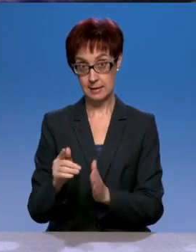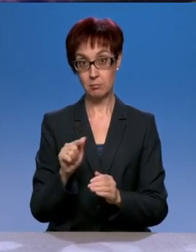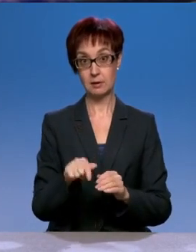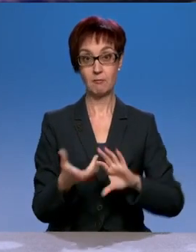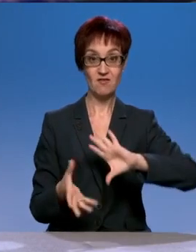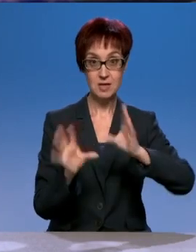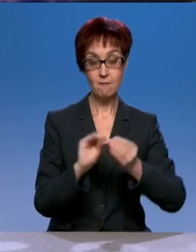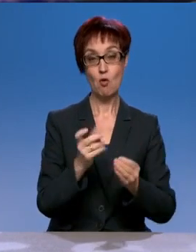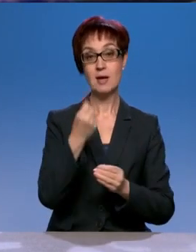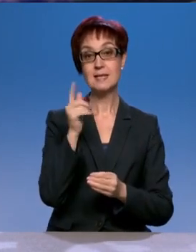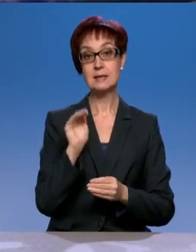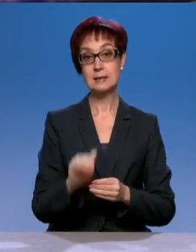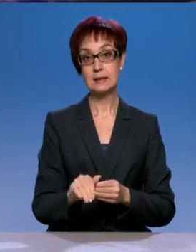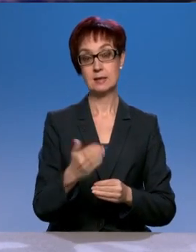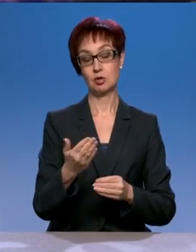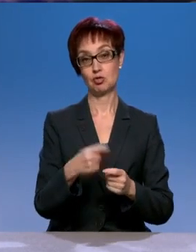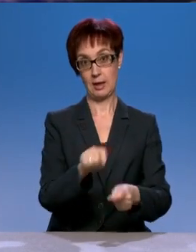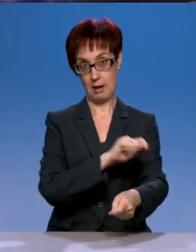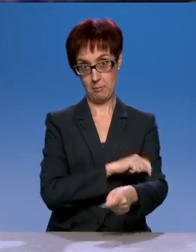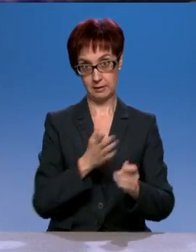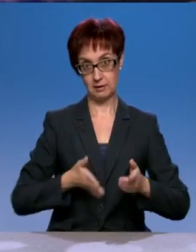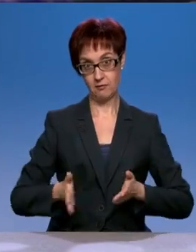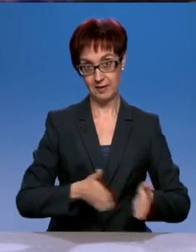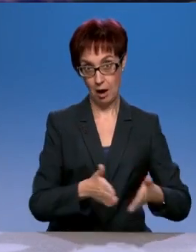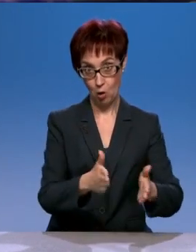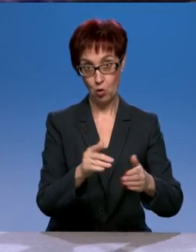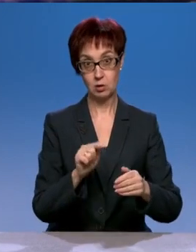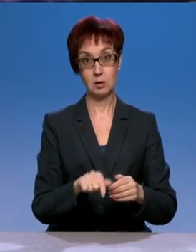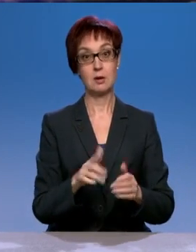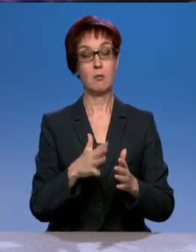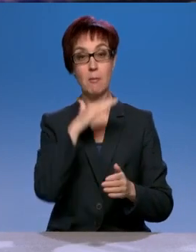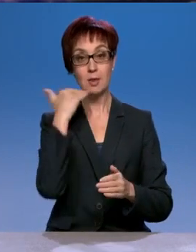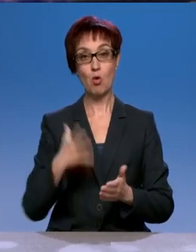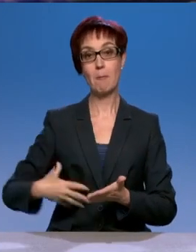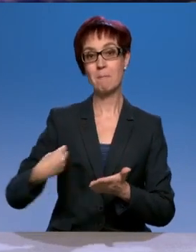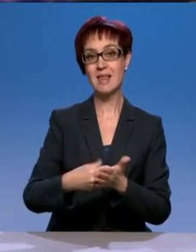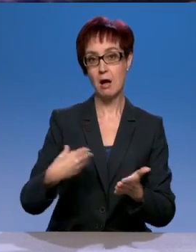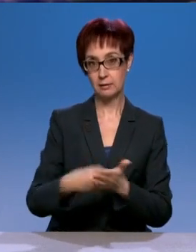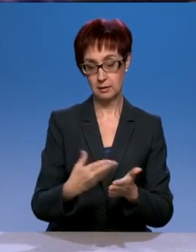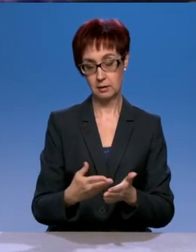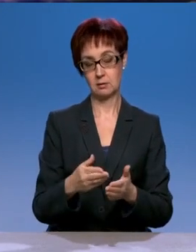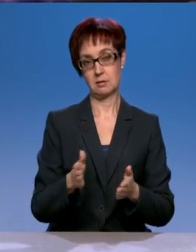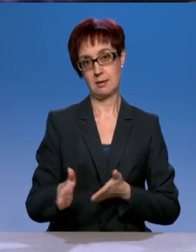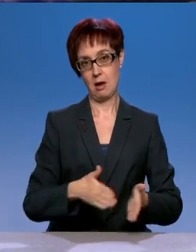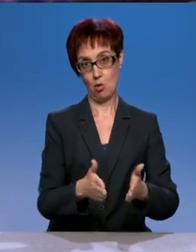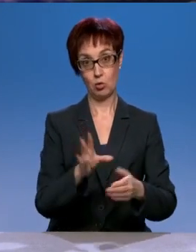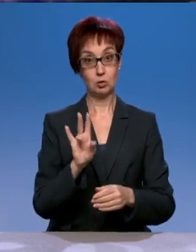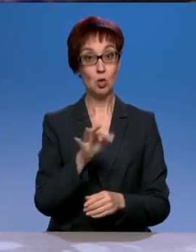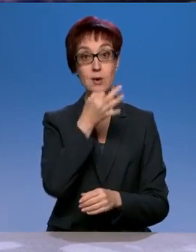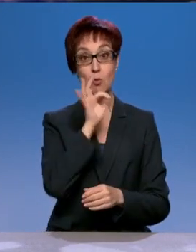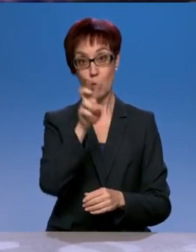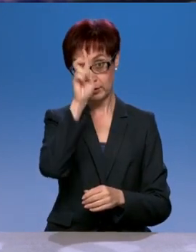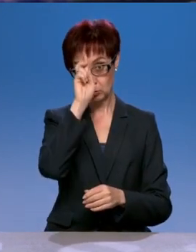общефедеральных, которые считаются, там большое количество платных. Но, как правило, все государство, любое государство решают за счет